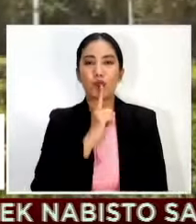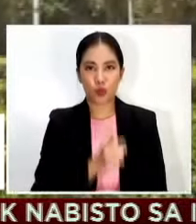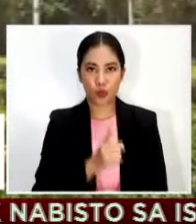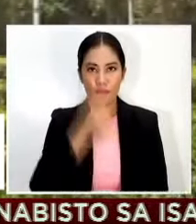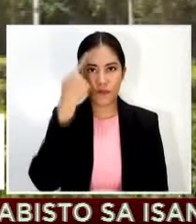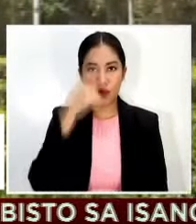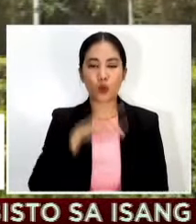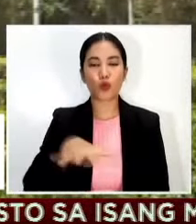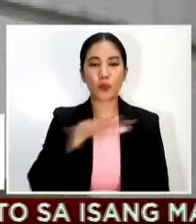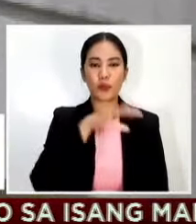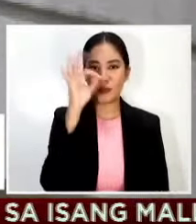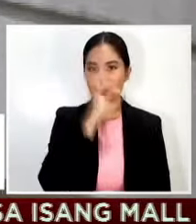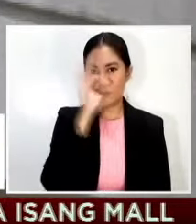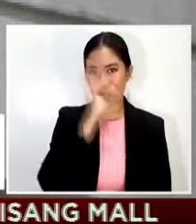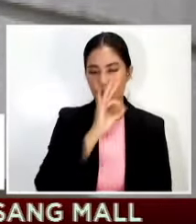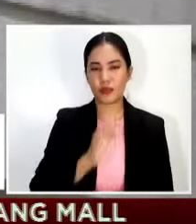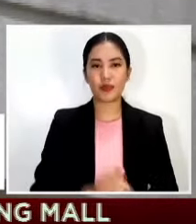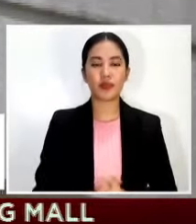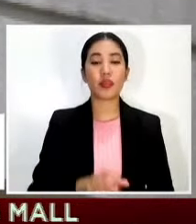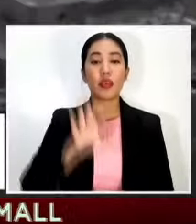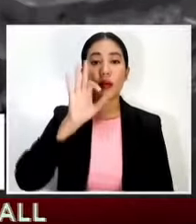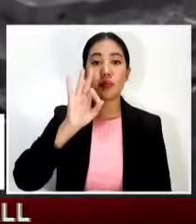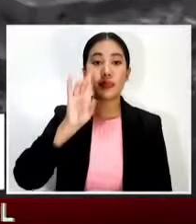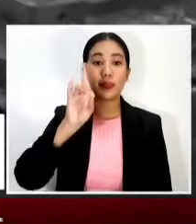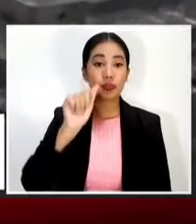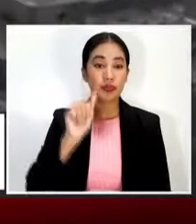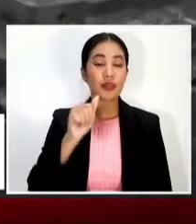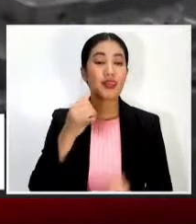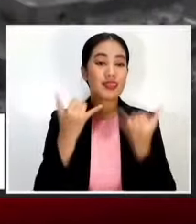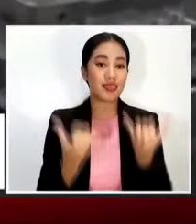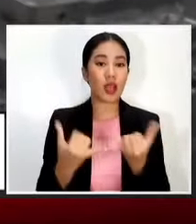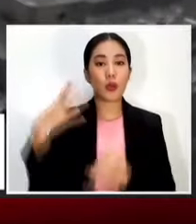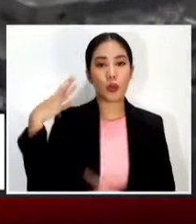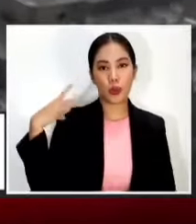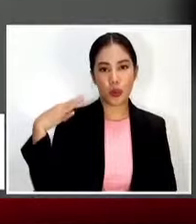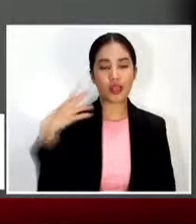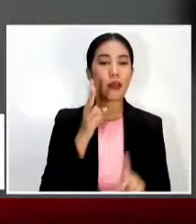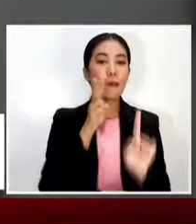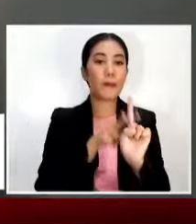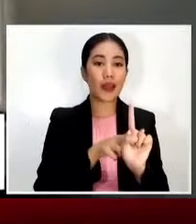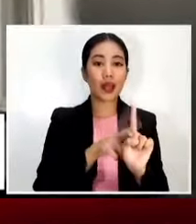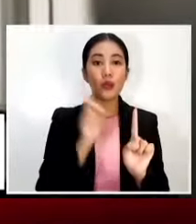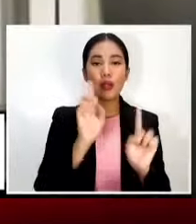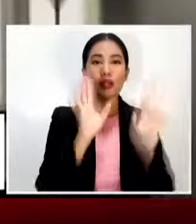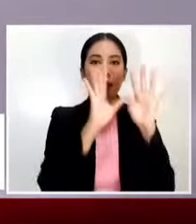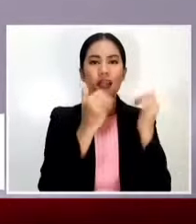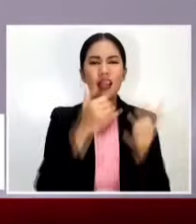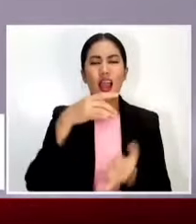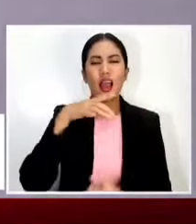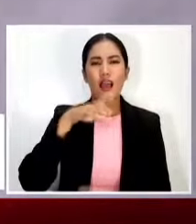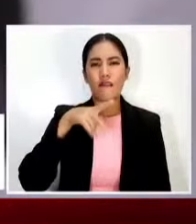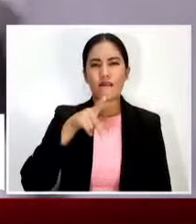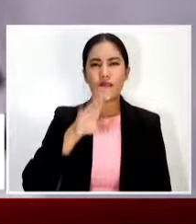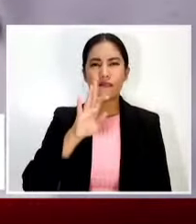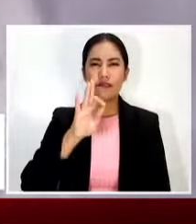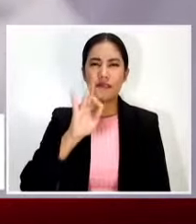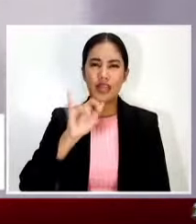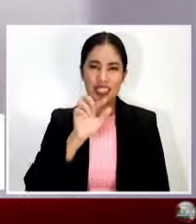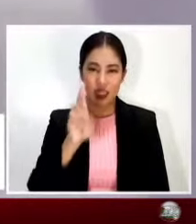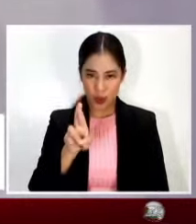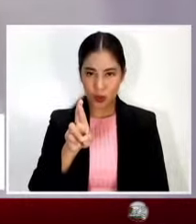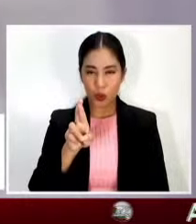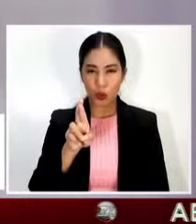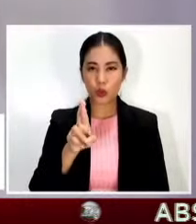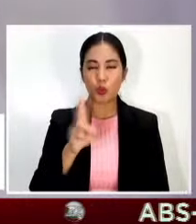Inaantay naman ang Food and Drug Administration ang application ng Pfizer para magamit ang kanilang COVID vaccine sa mga edad 12 hanggang